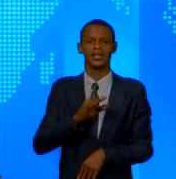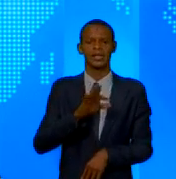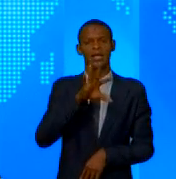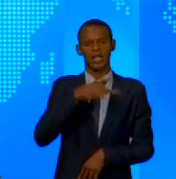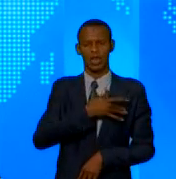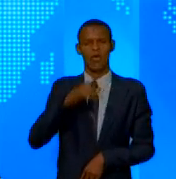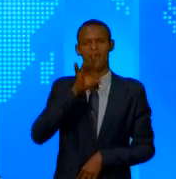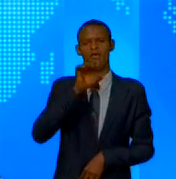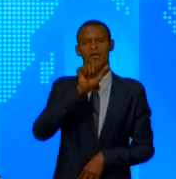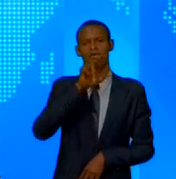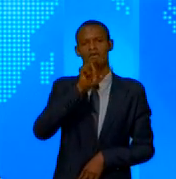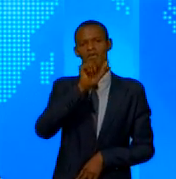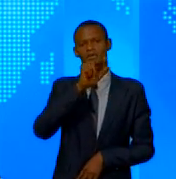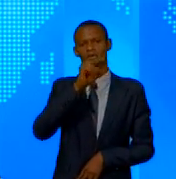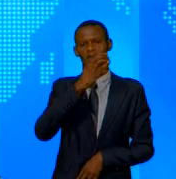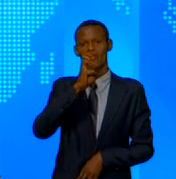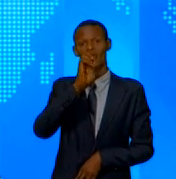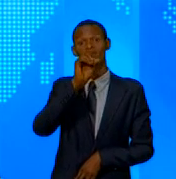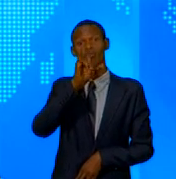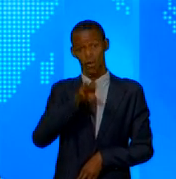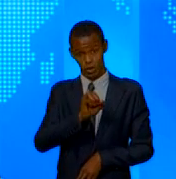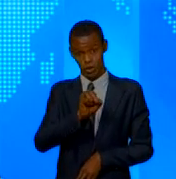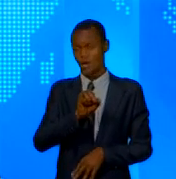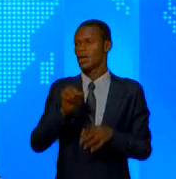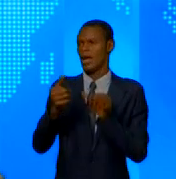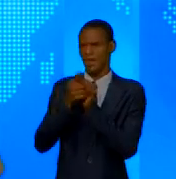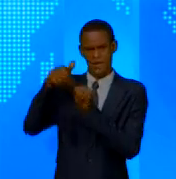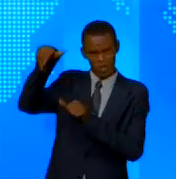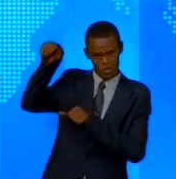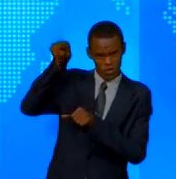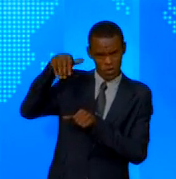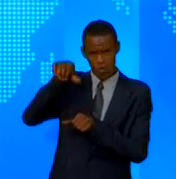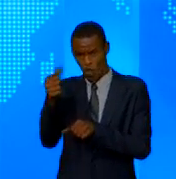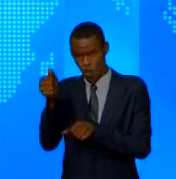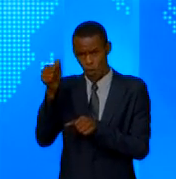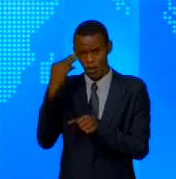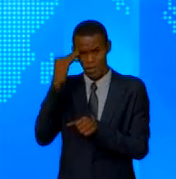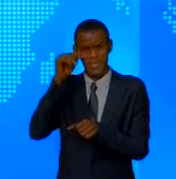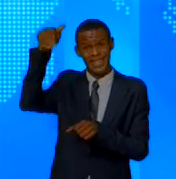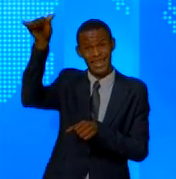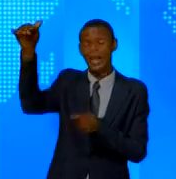ont exprimé les vœux des deux chefs d'État de résoudre conjointement cette épineuse question.